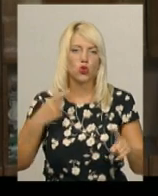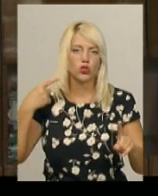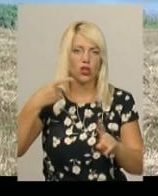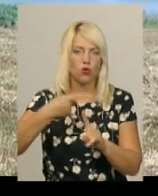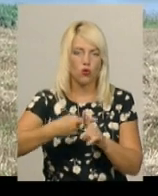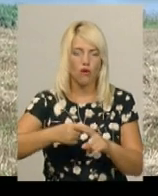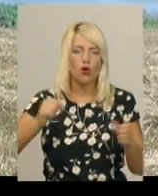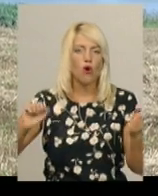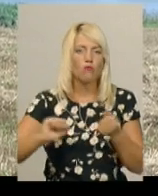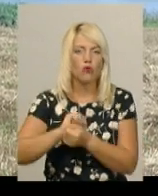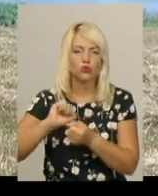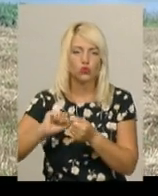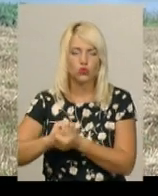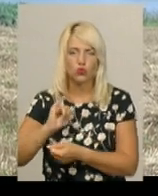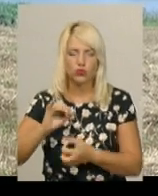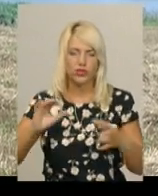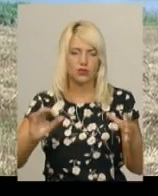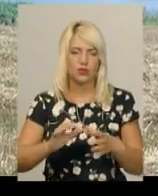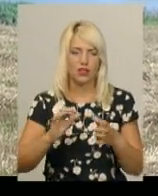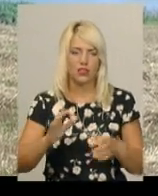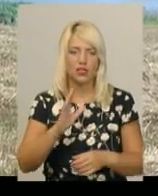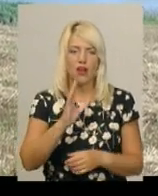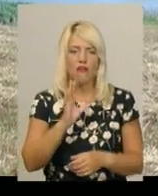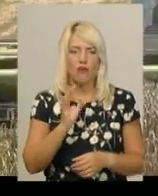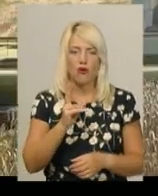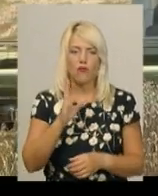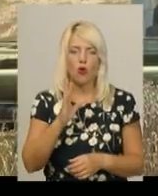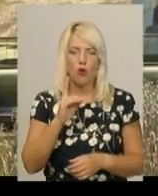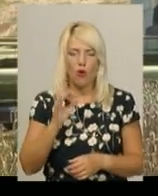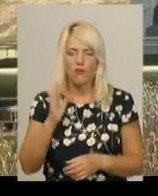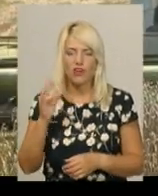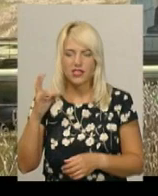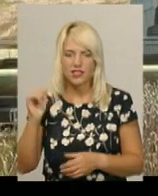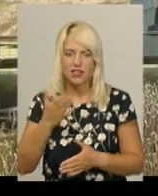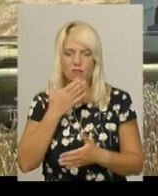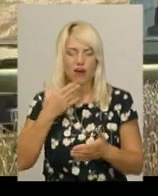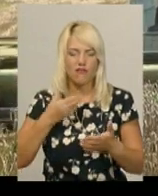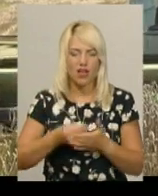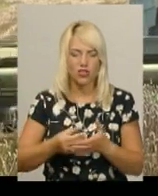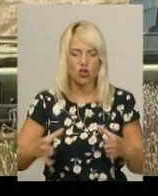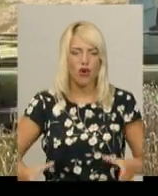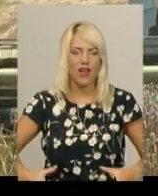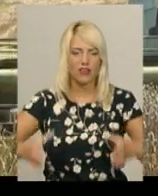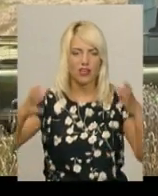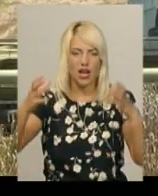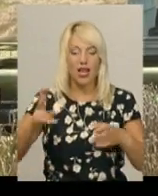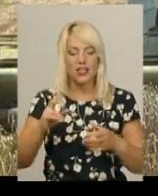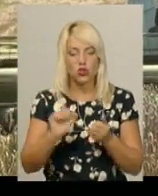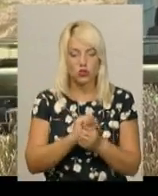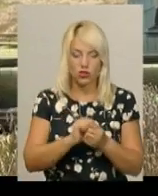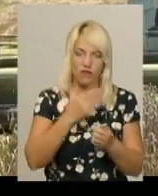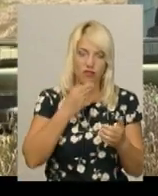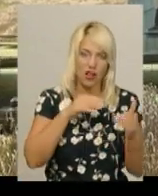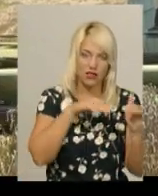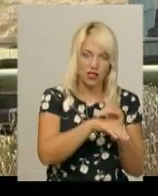зберігання. У господарстві села Великі Орлинці немає власного елеватора. Сухіше збіжджя засипають у комори, вологіше везуть на хлібоприймальну за